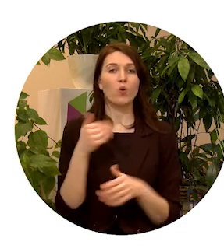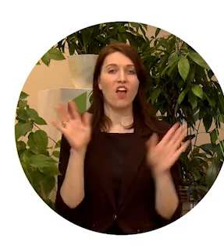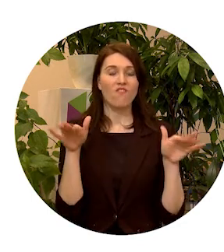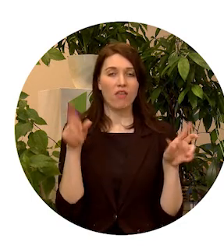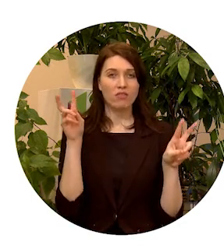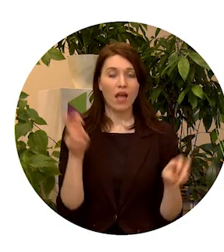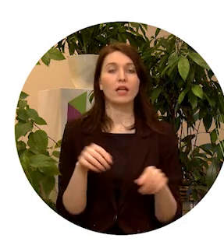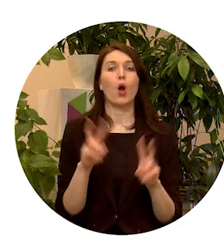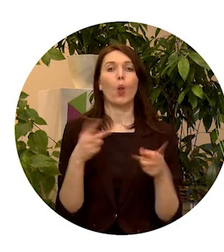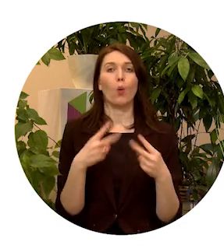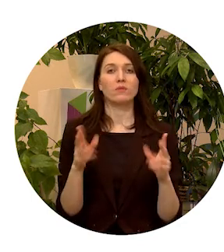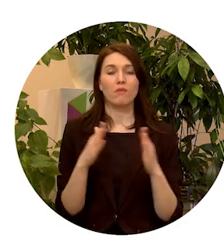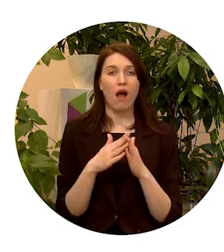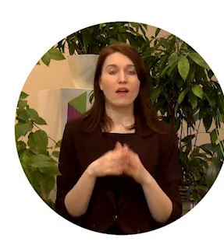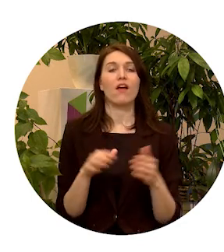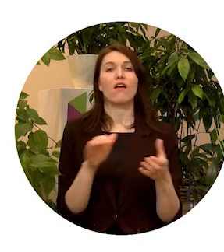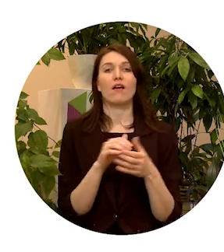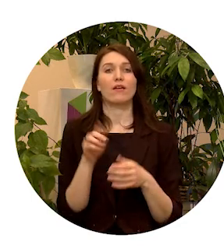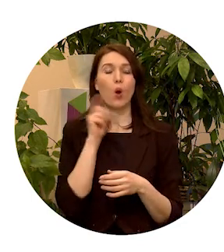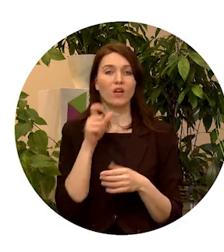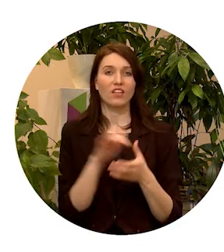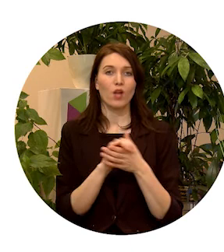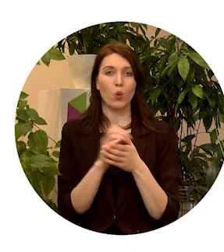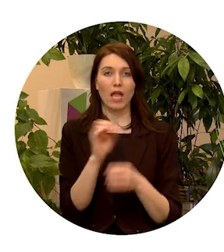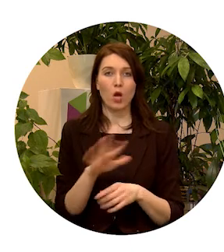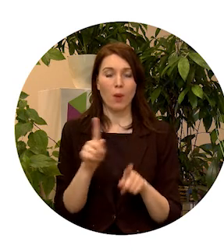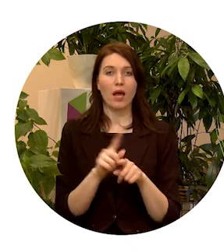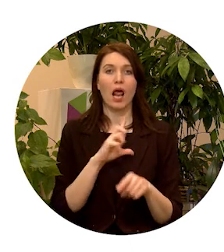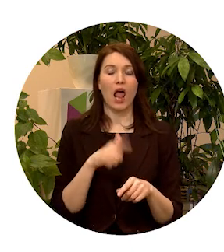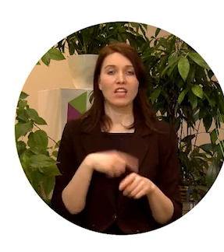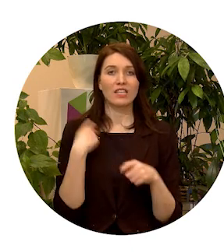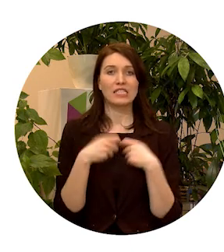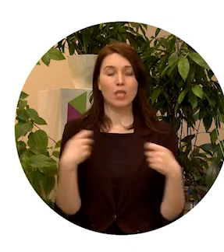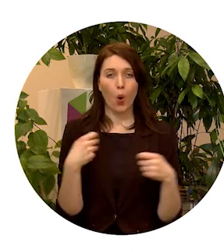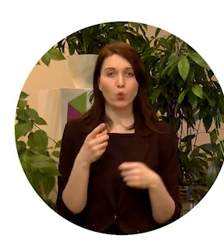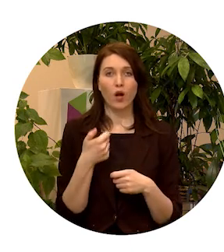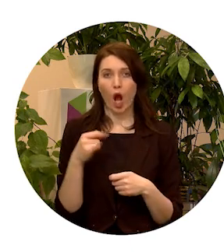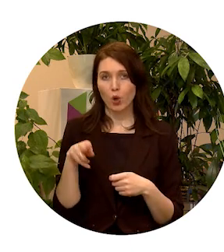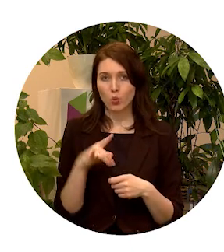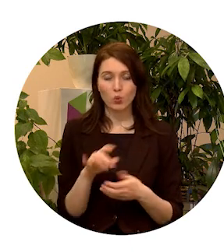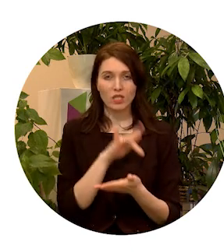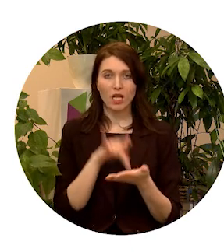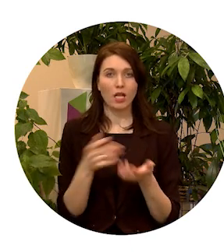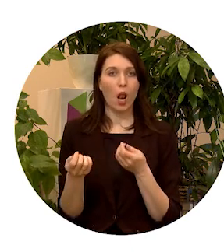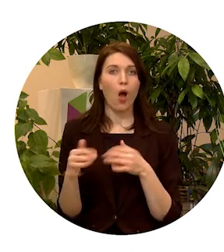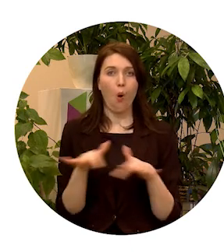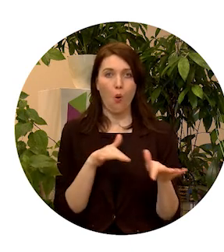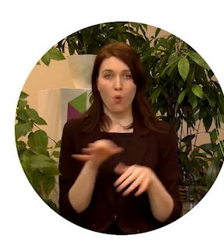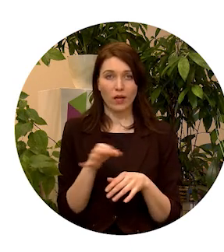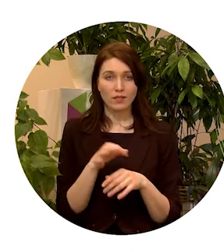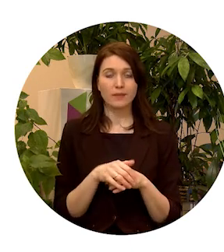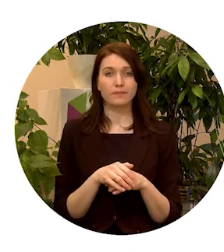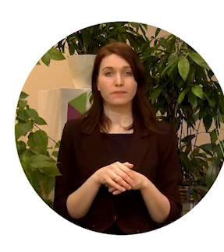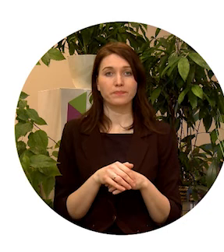biedrību klubs, māja, jaunatne vienotāja Eiropai un Latvijas skauta un gaidu centrālā organizācija. Man